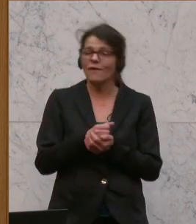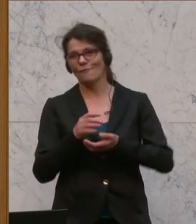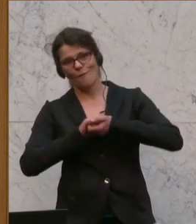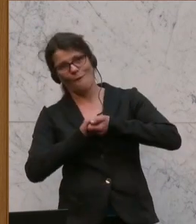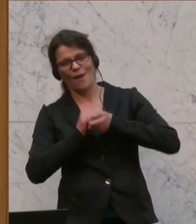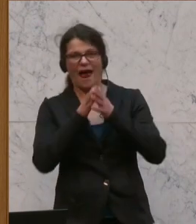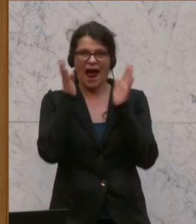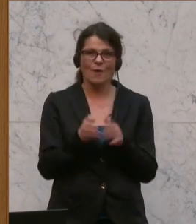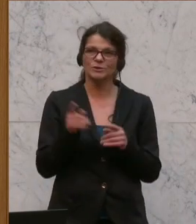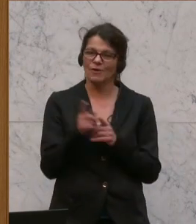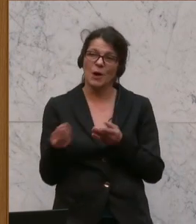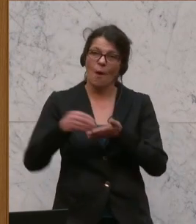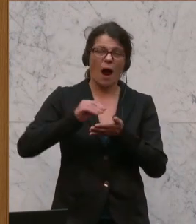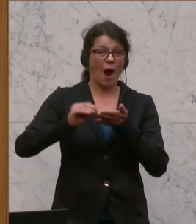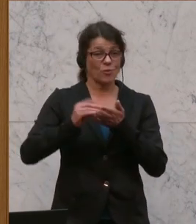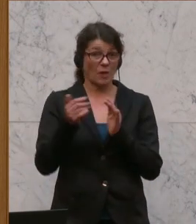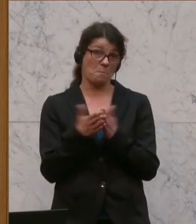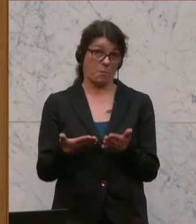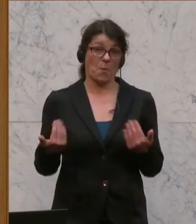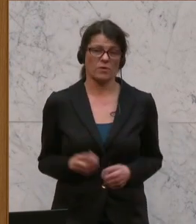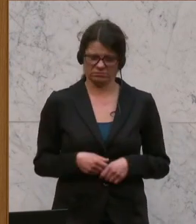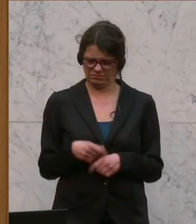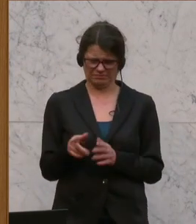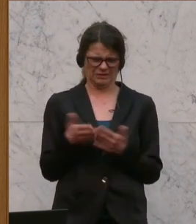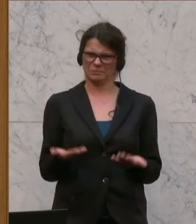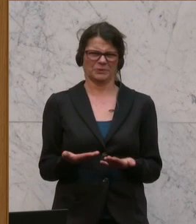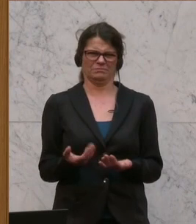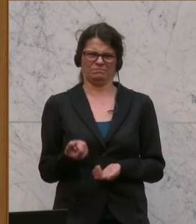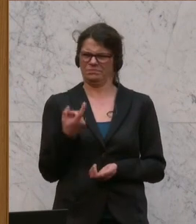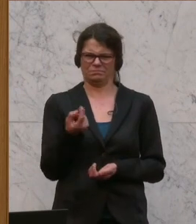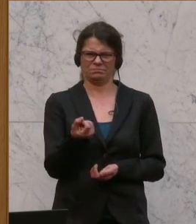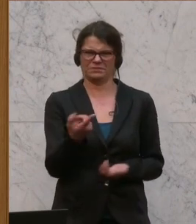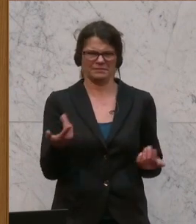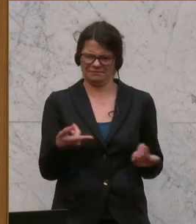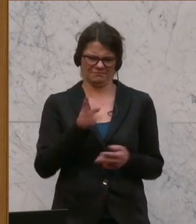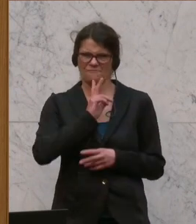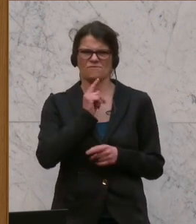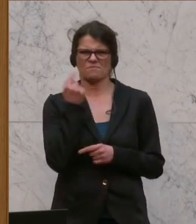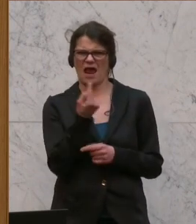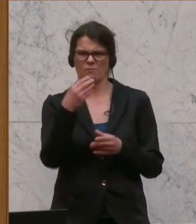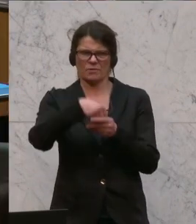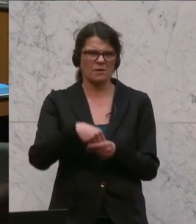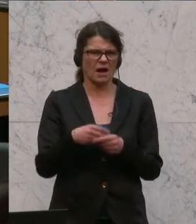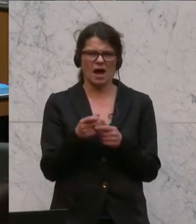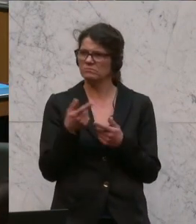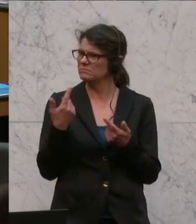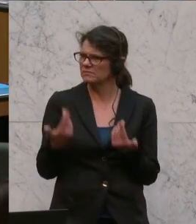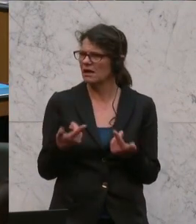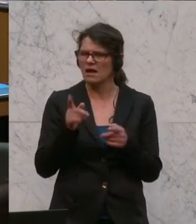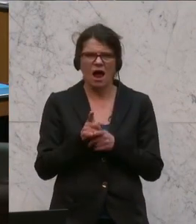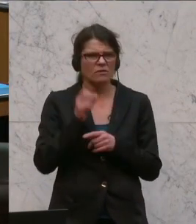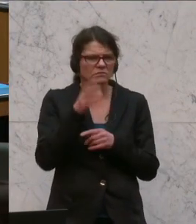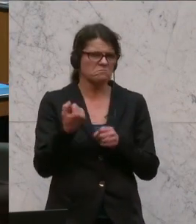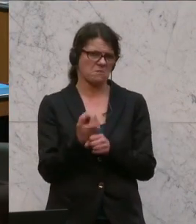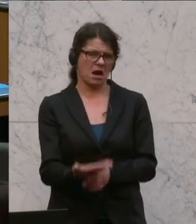Hauser, der Co-Autor eines Buches ist, sehr abstrus und absonderliche Behauptungen eben tagtäglich eben da, also in diesem Buch eben auch